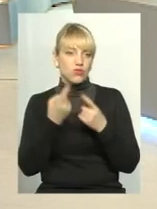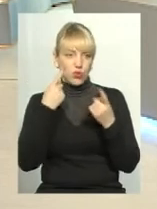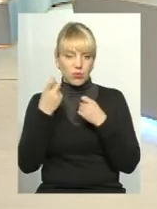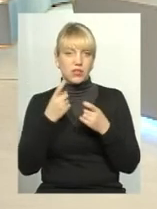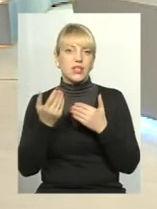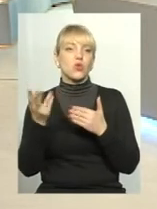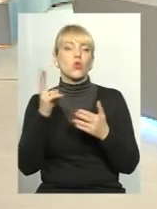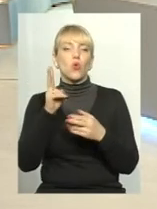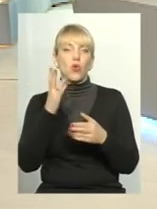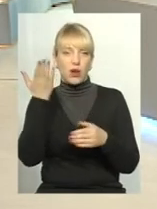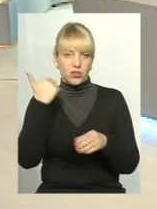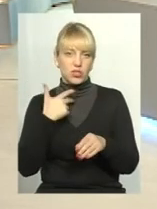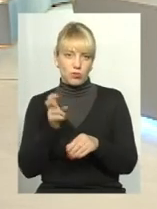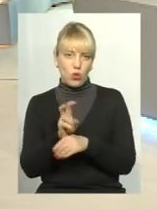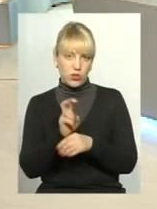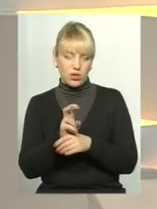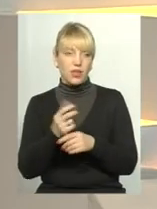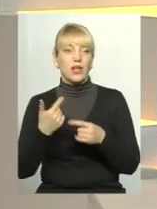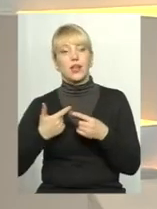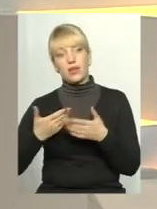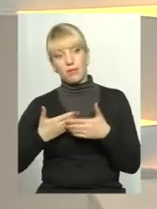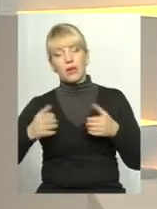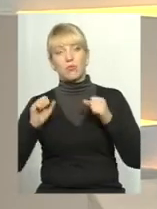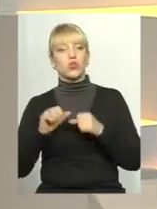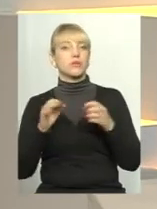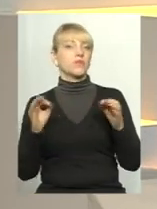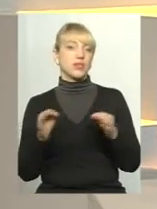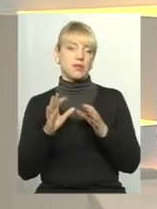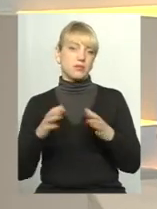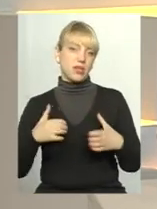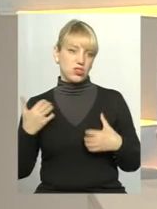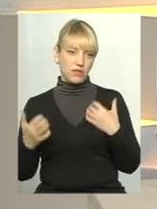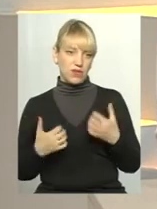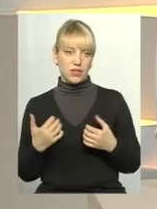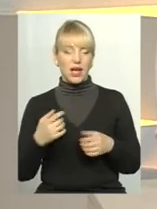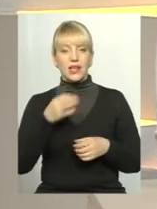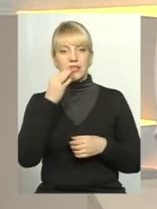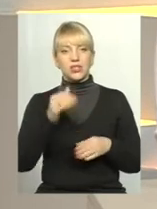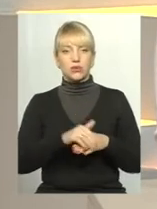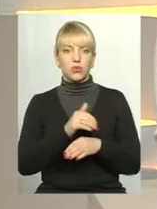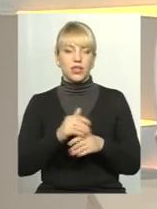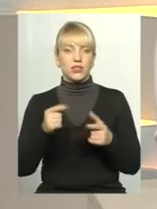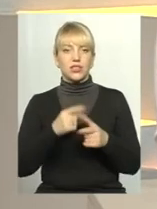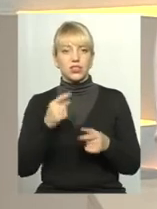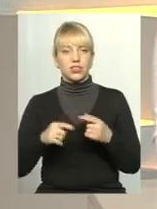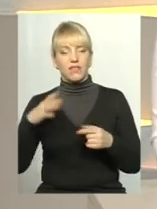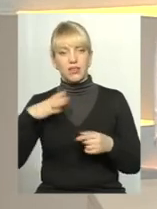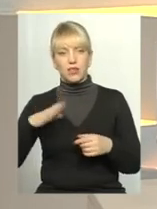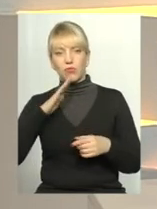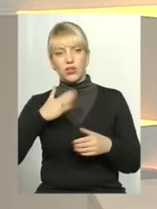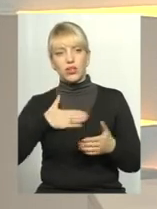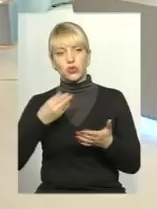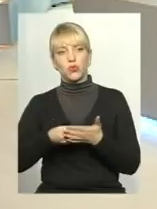ходили раніше. Тобто, в принципі, ми можемо ні за що не переживати. Скажіть, будь ласка, чи витримує наш бюджет?